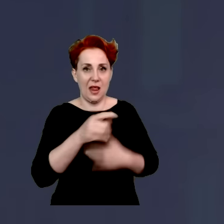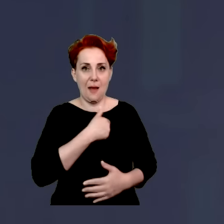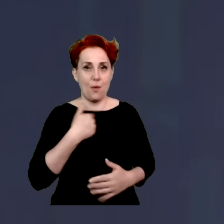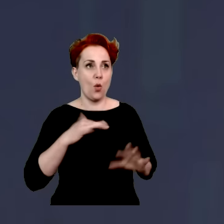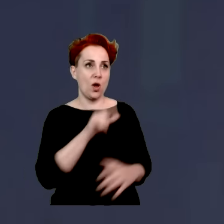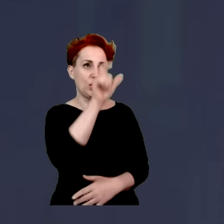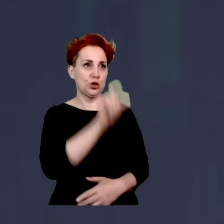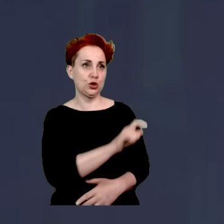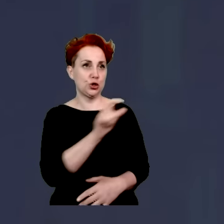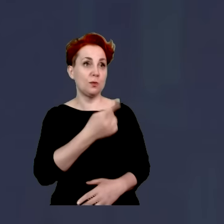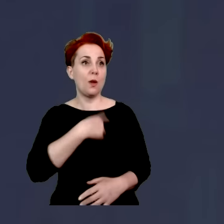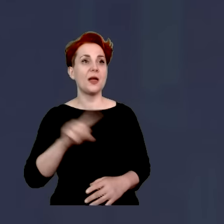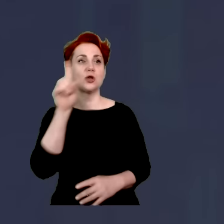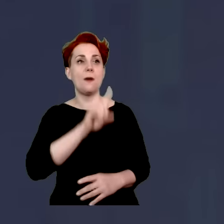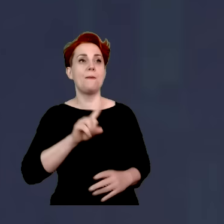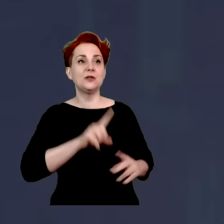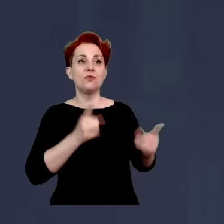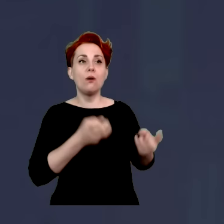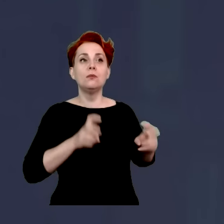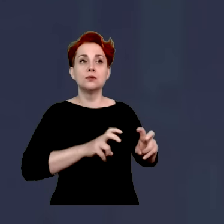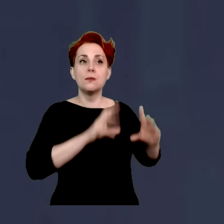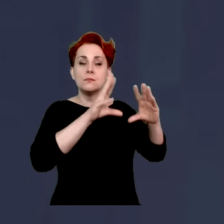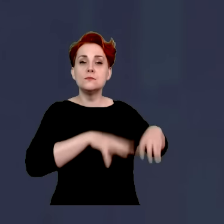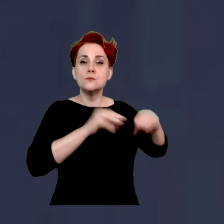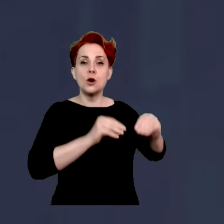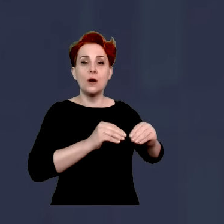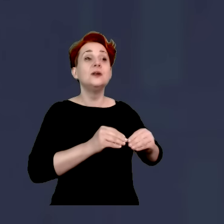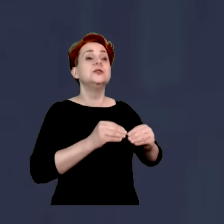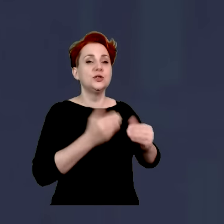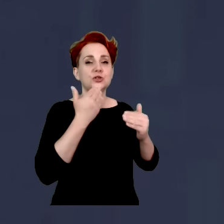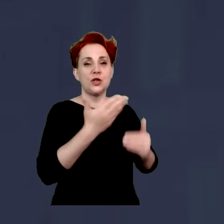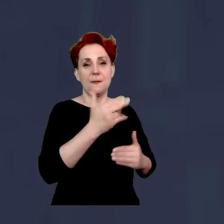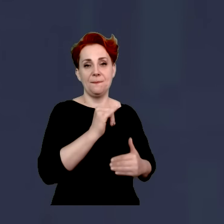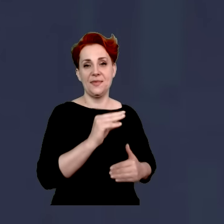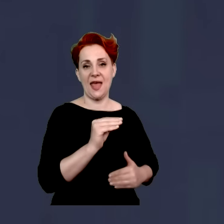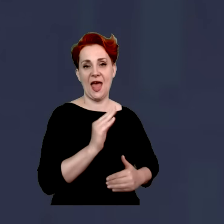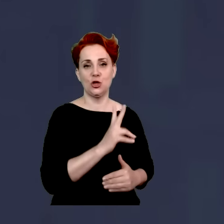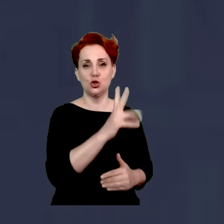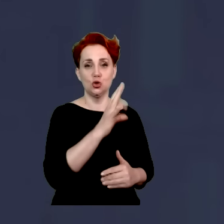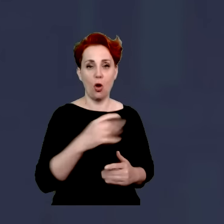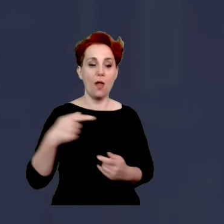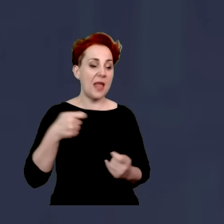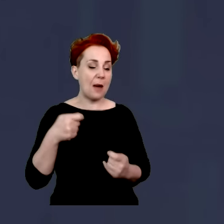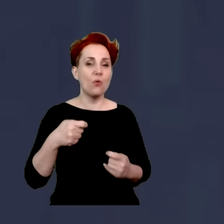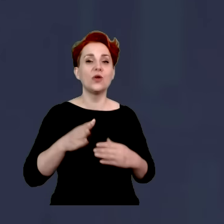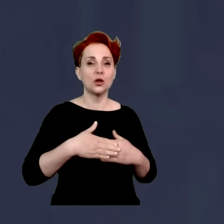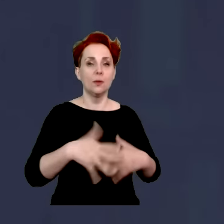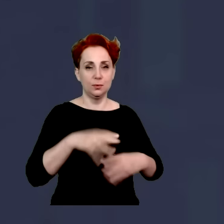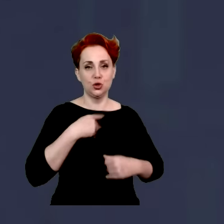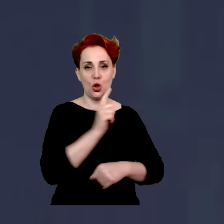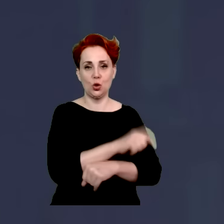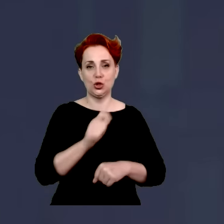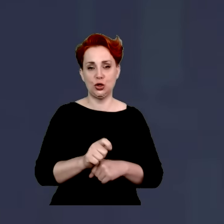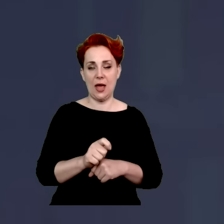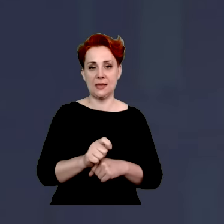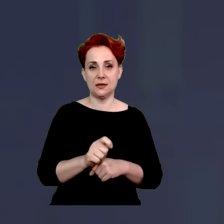krzyż. Bo nasza państwowość zaczęła się od momentu, kiedy Mieszko za namową swojej mądrej żony do Brawy przyjął krzest. Czyli nasza